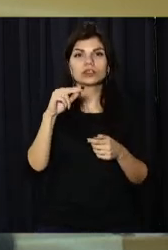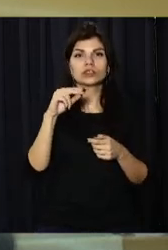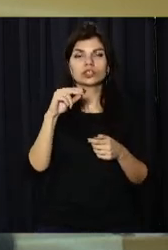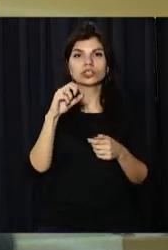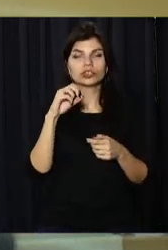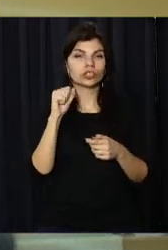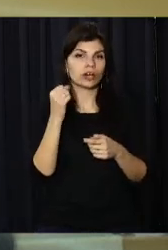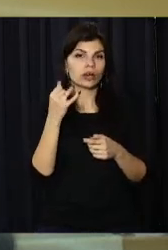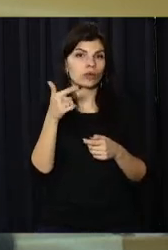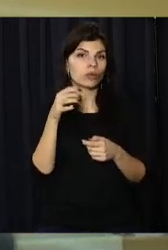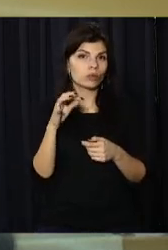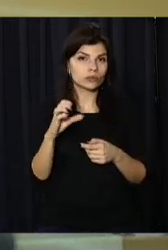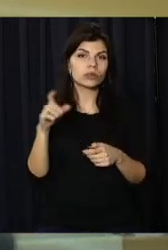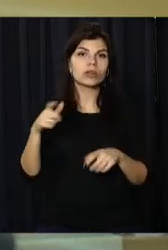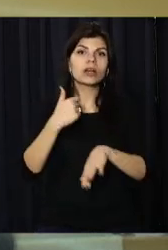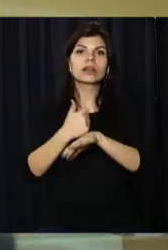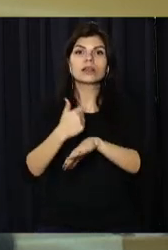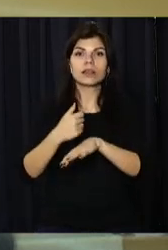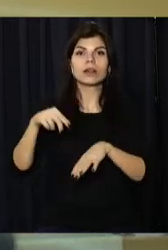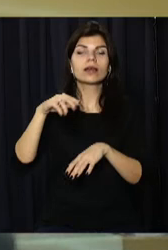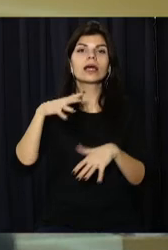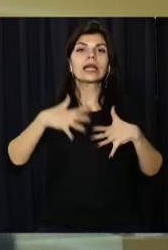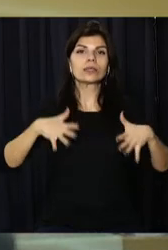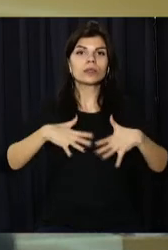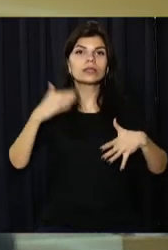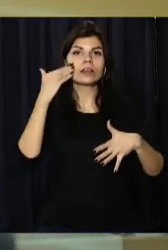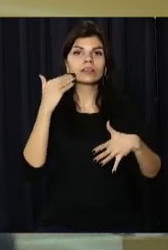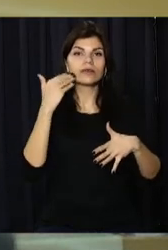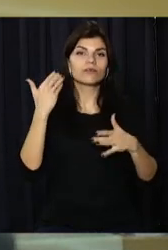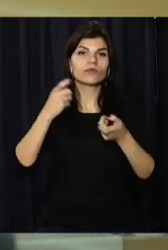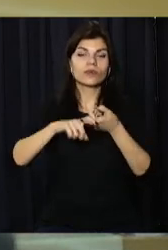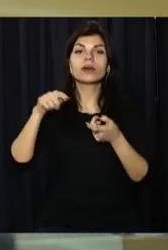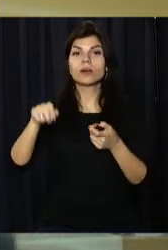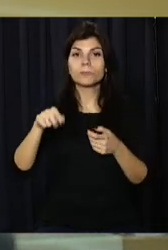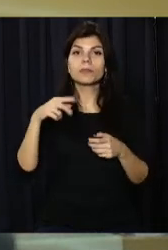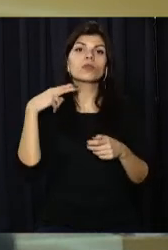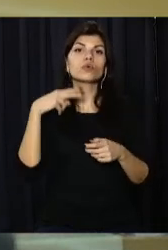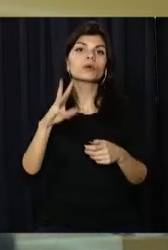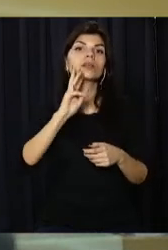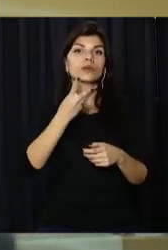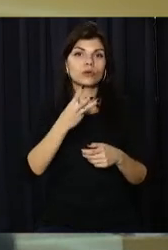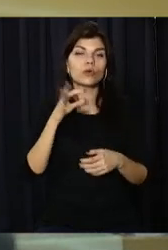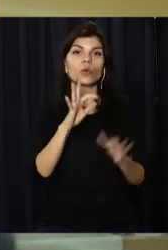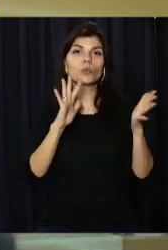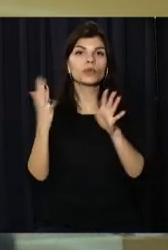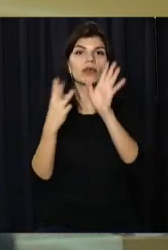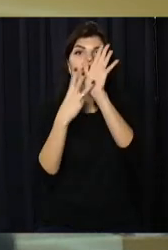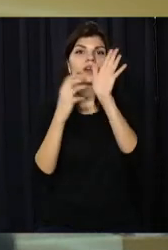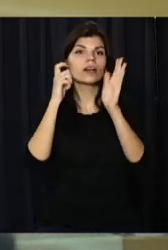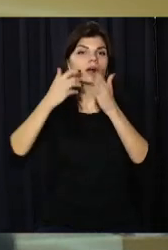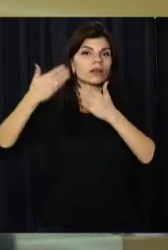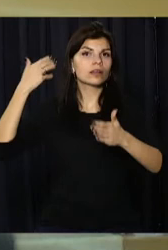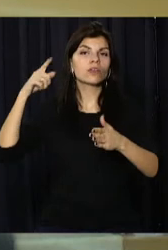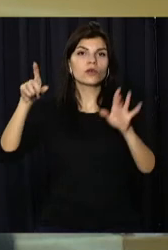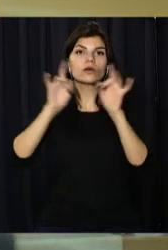який на той момент був лідером Меджлісу кримсько-татарського народу. Ахтем пробув у в'язниці три роки. Про події восьмирічної давнини